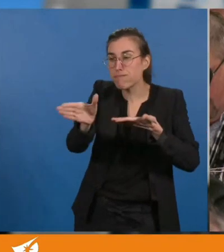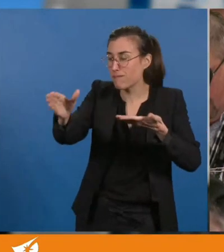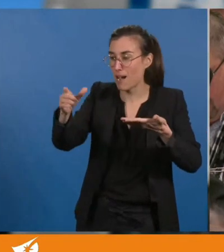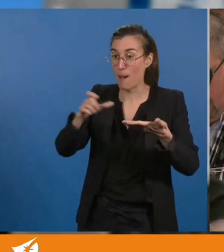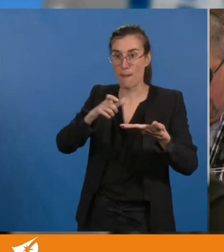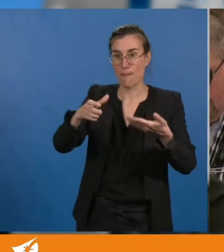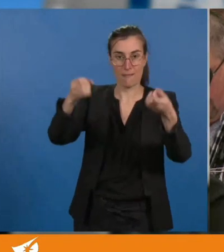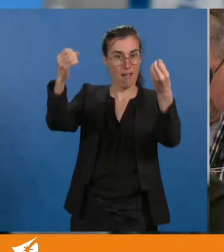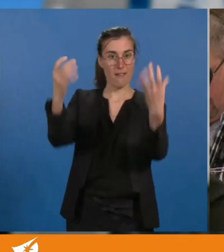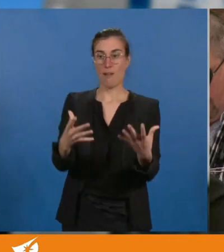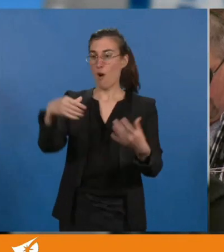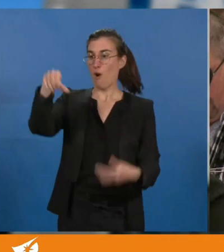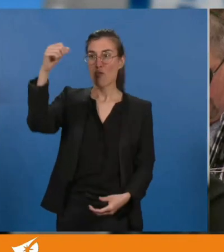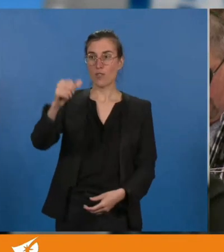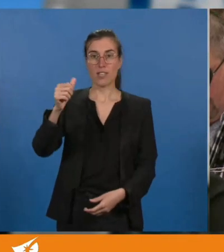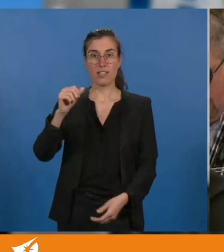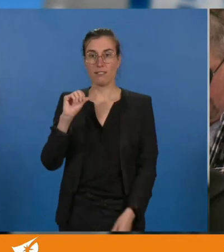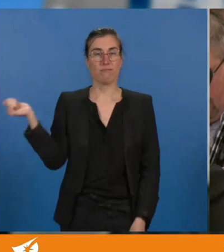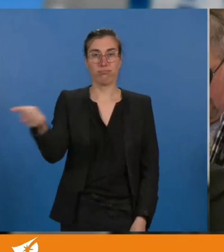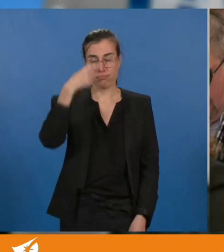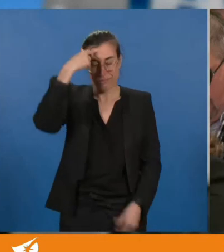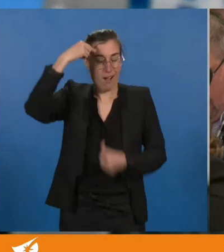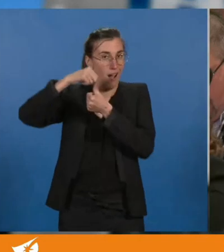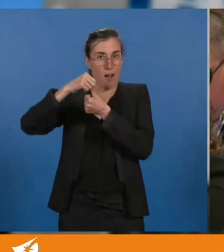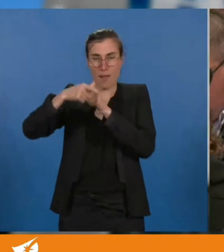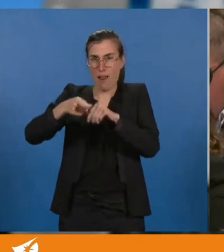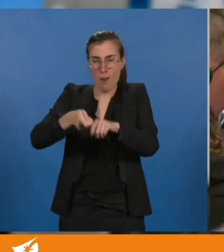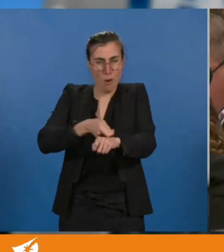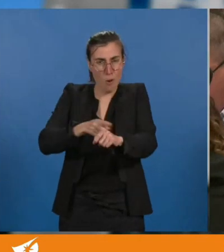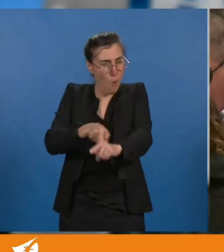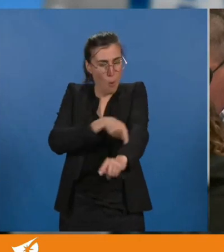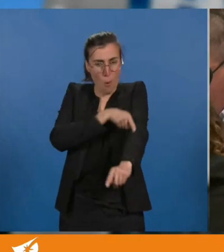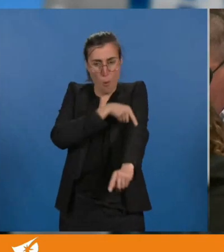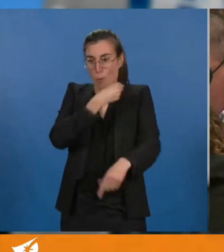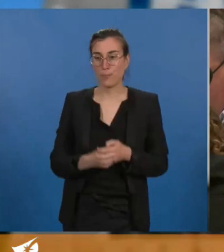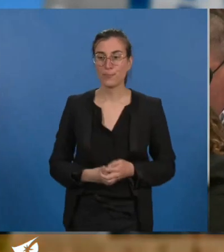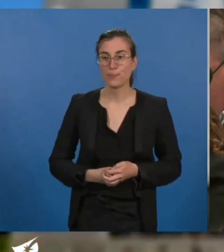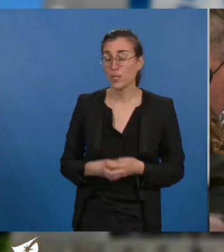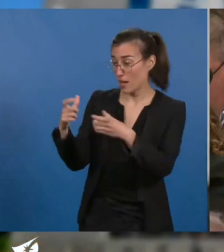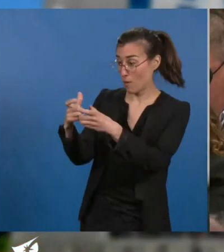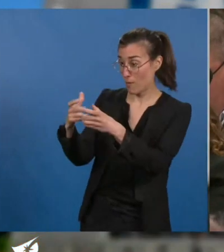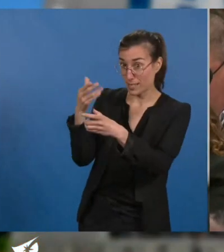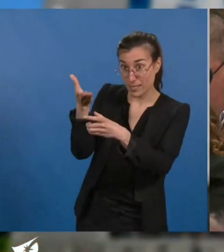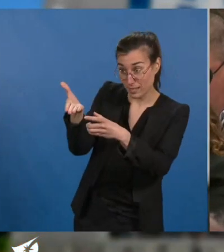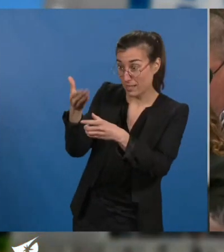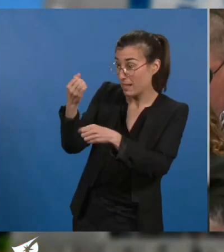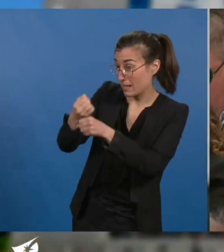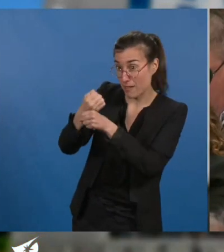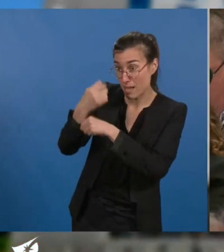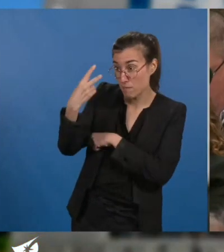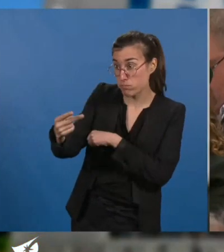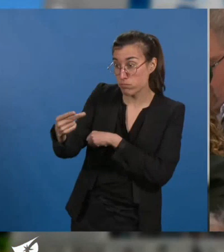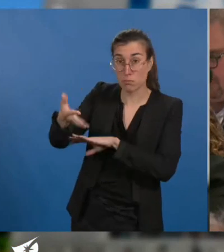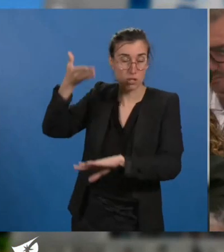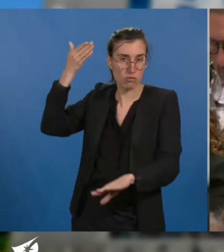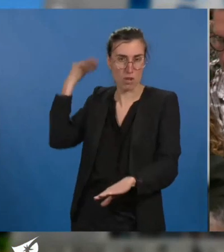longtemps. Le travail de la Compagnie a démontré par le passé à quel point il représentait une forme de